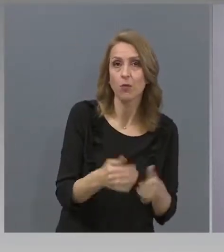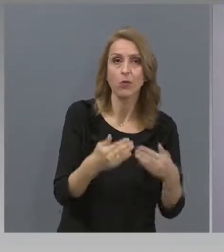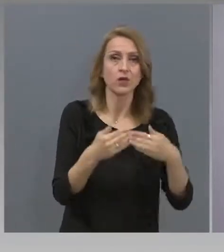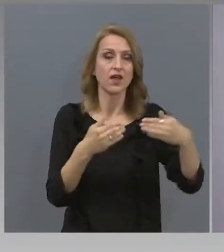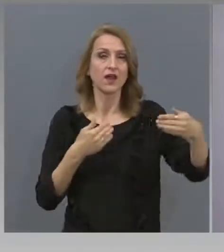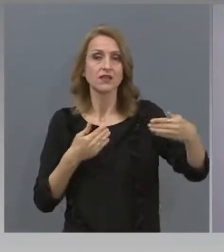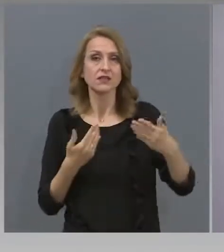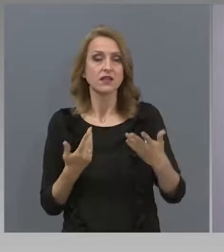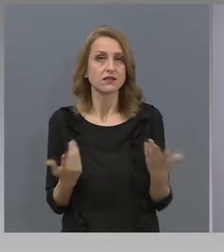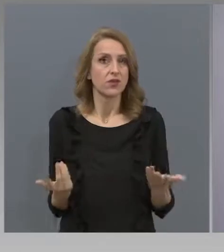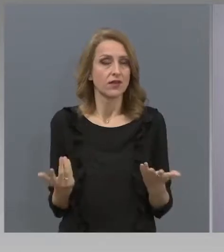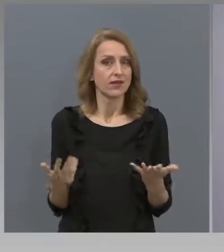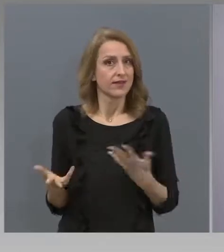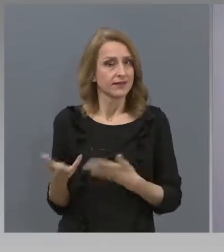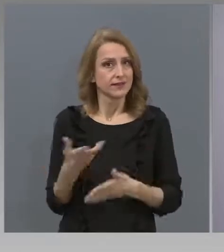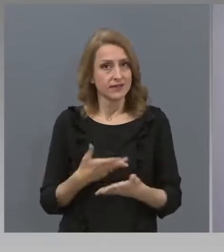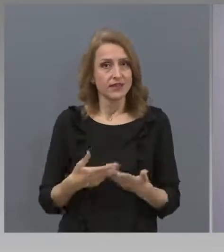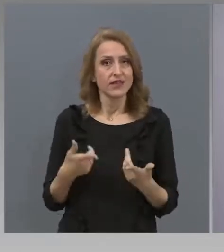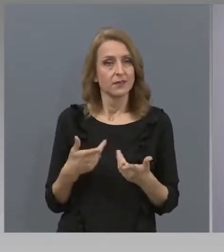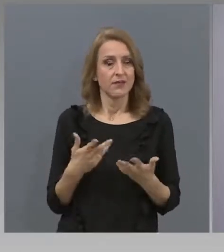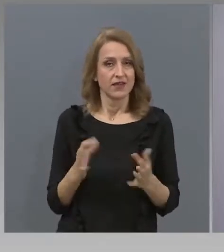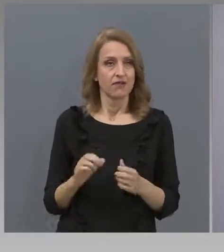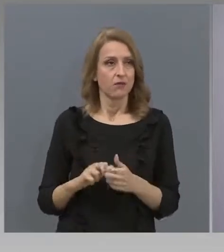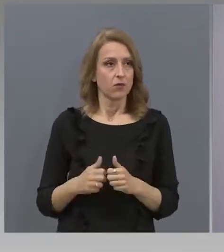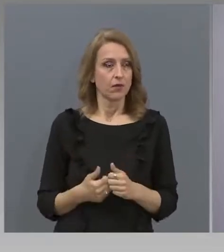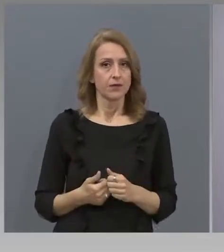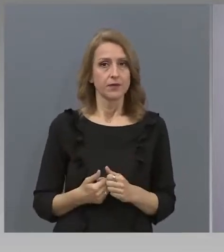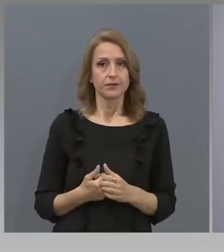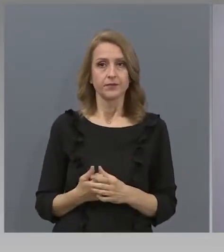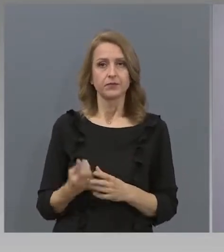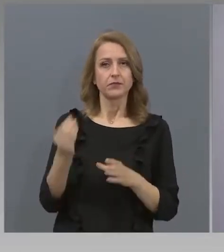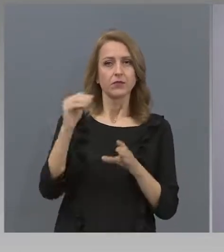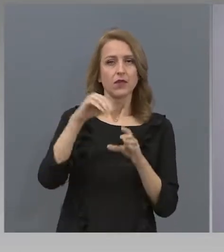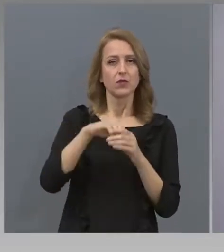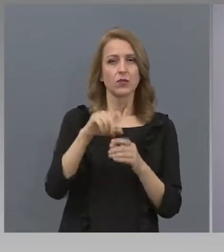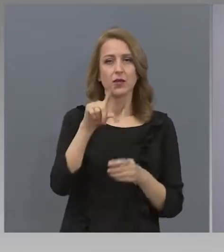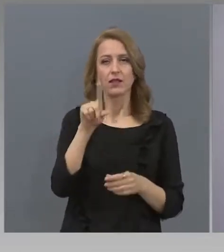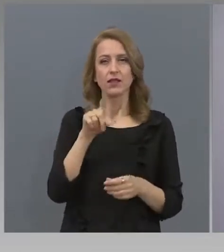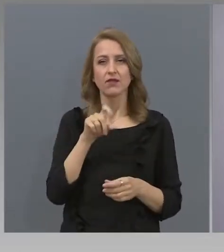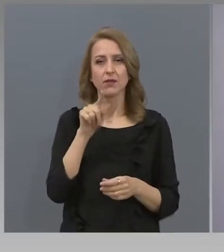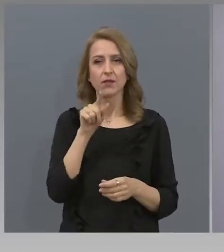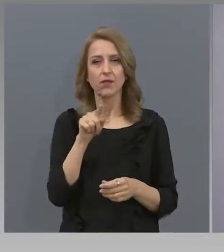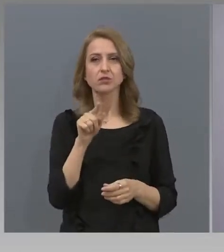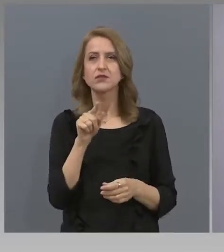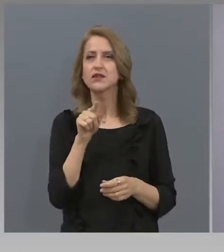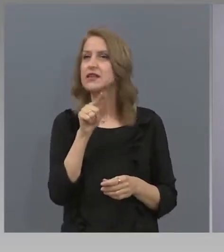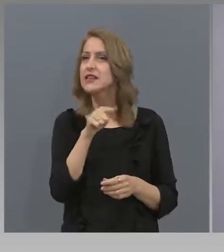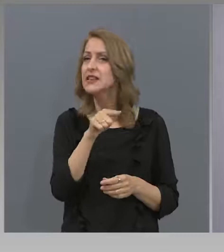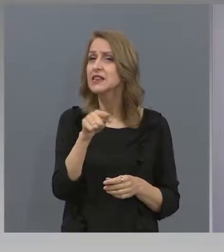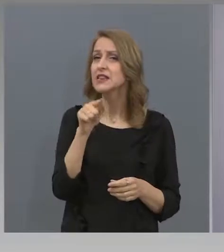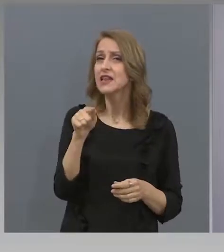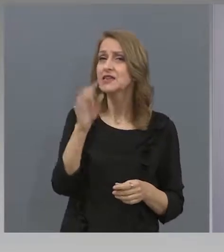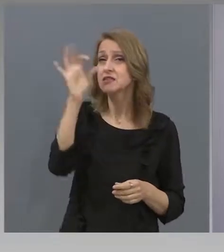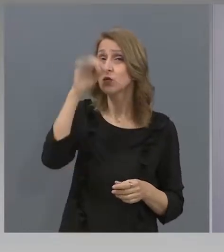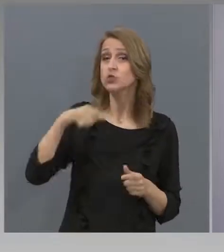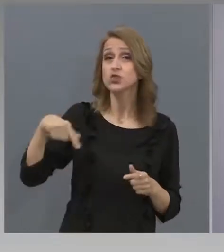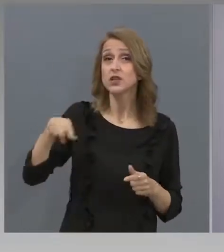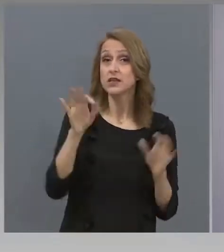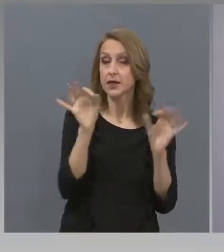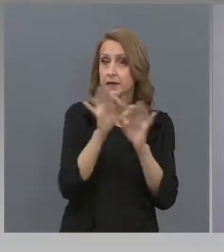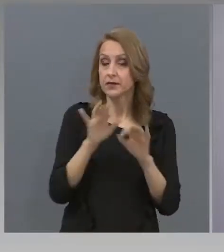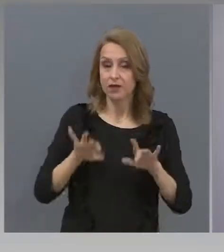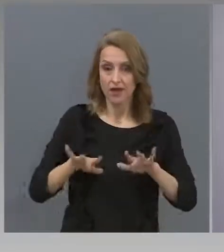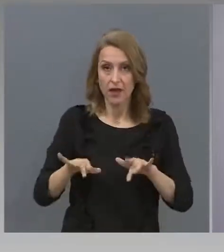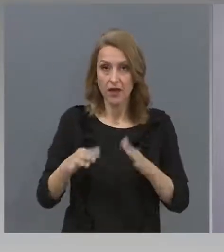Иво Мира Пехливанова, Нова телевизия. Да допълня въпросът на колежката. Казахте, че за тези ученици, които не са провели електронно